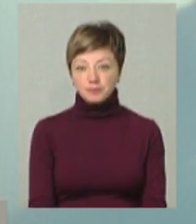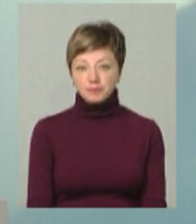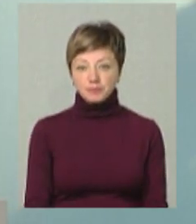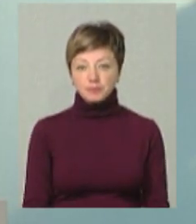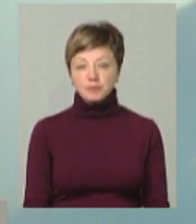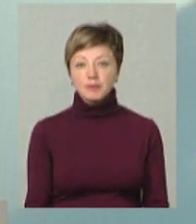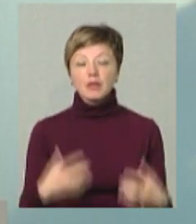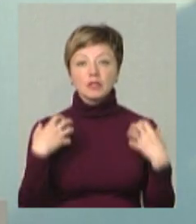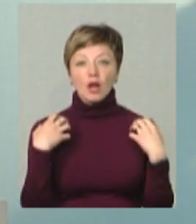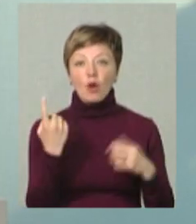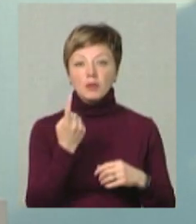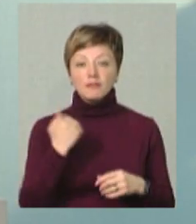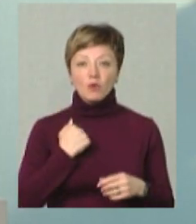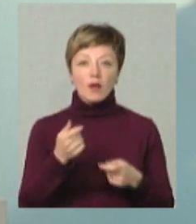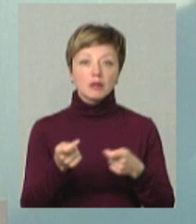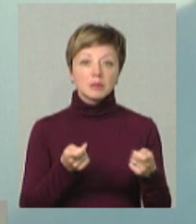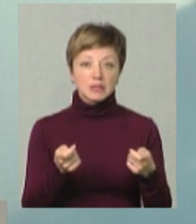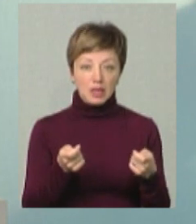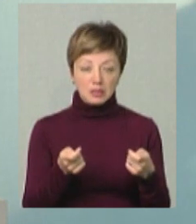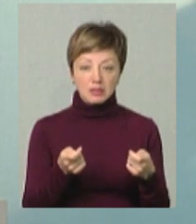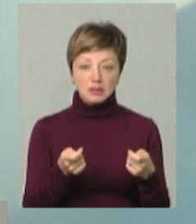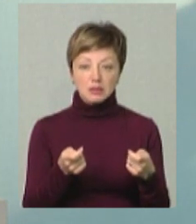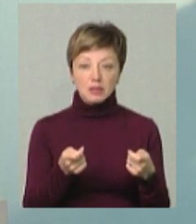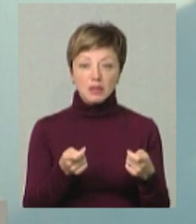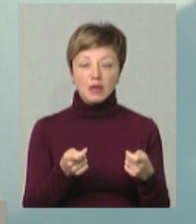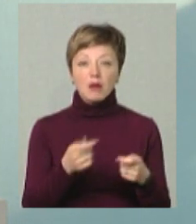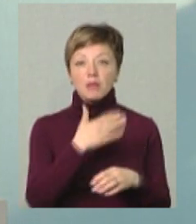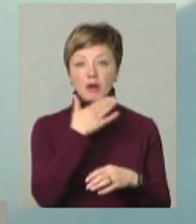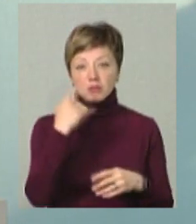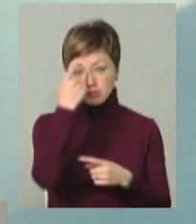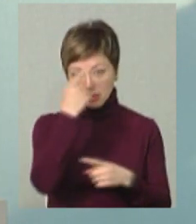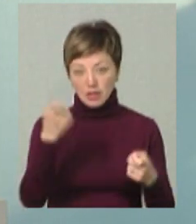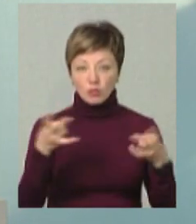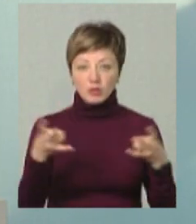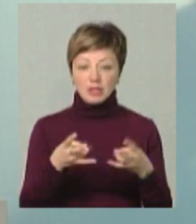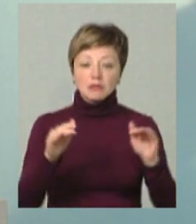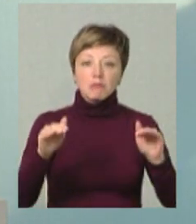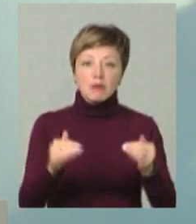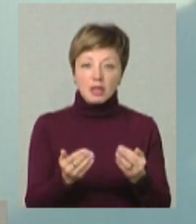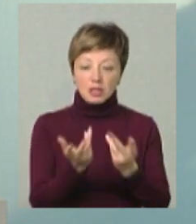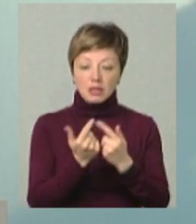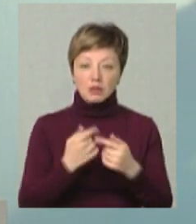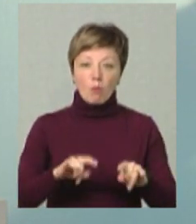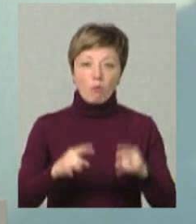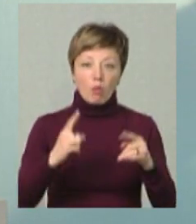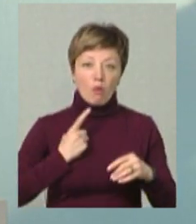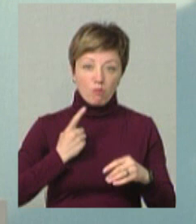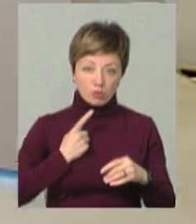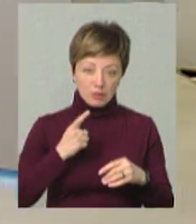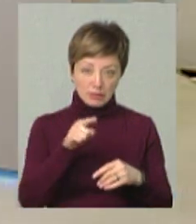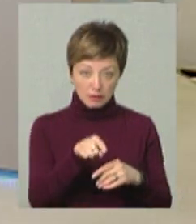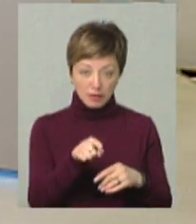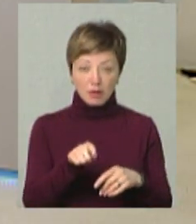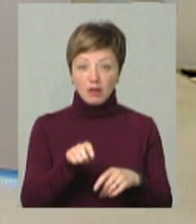Начальник обласної військової адміністрації Сергій Гамалій не раз наголошував на необхідності зменшення кількості блокпостів. От